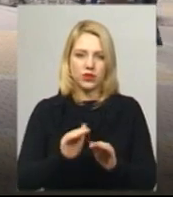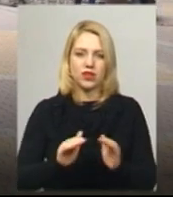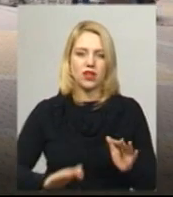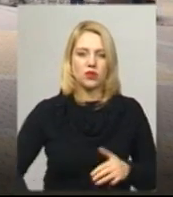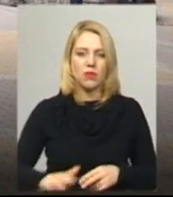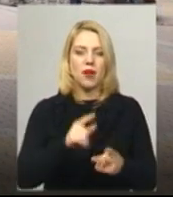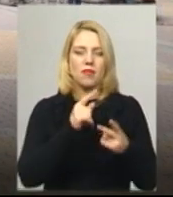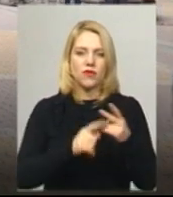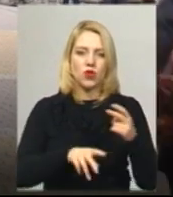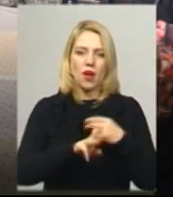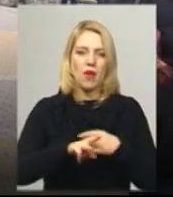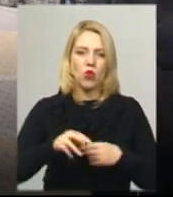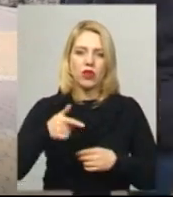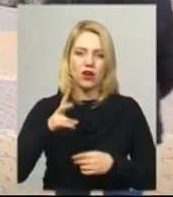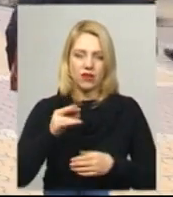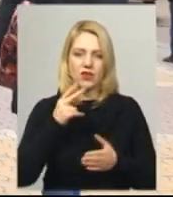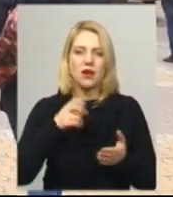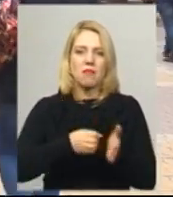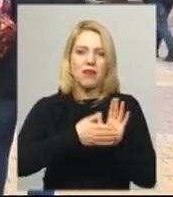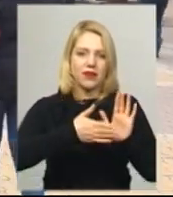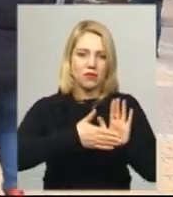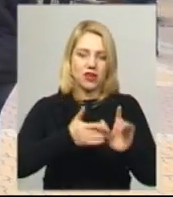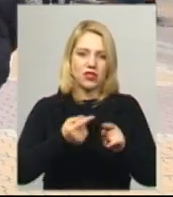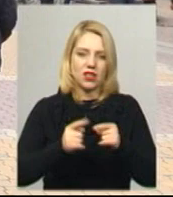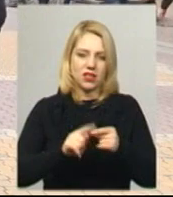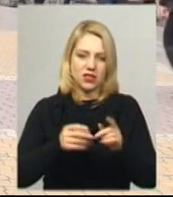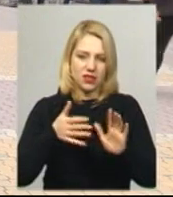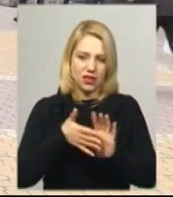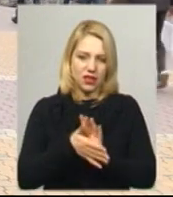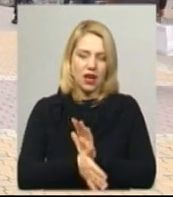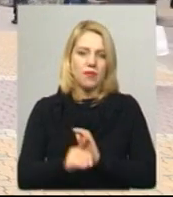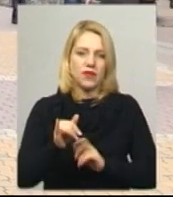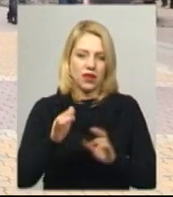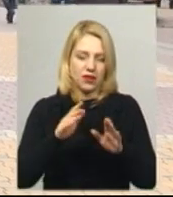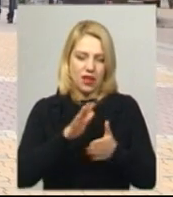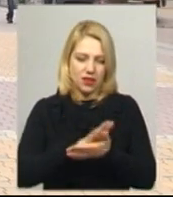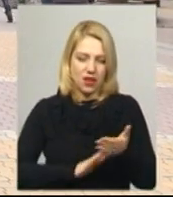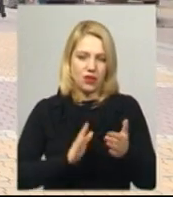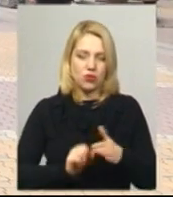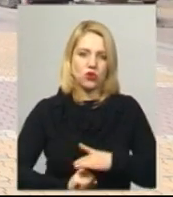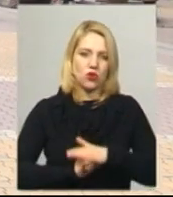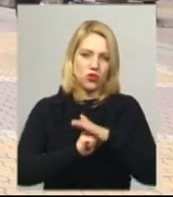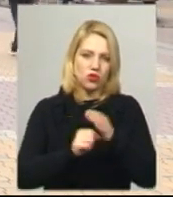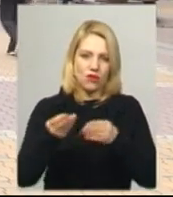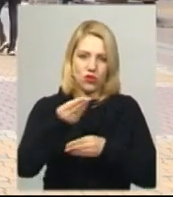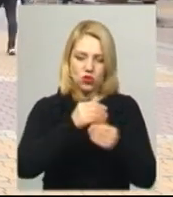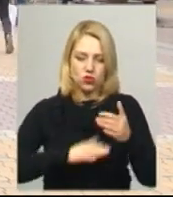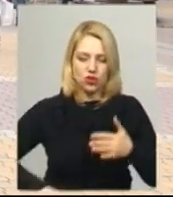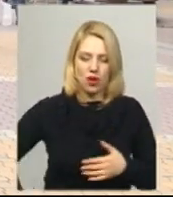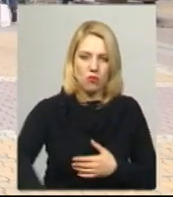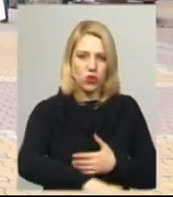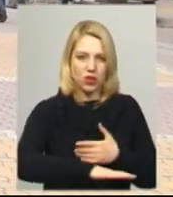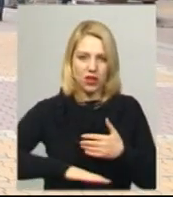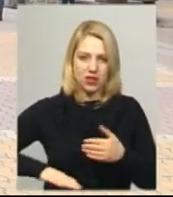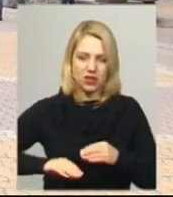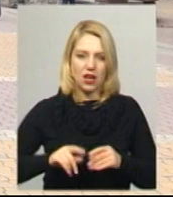передбачено на ці кошти. Ми надалі будемо влаштовувати основу зі штучним покриттям і встановити додаткові